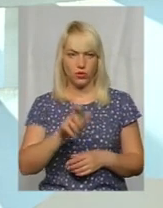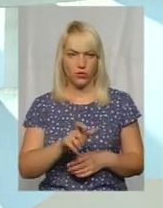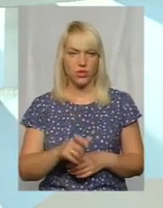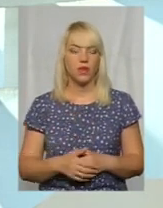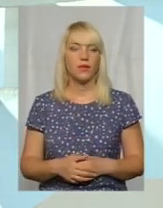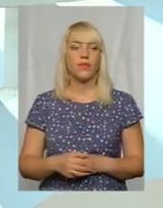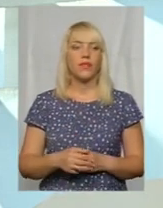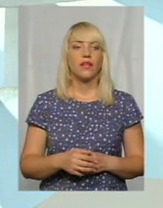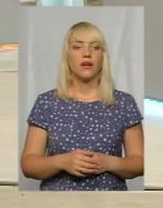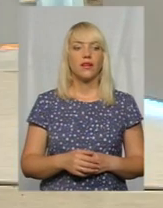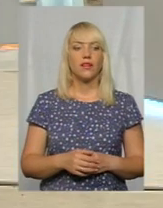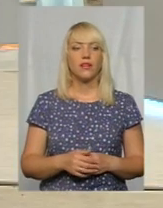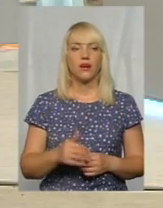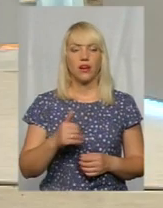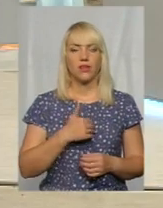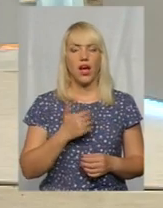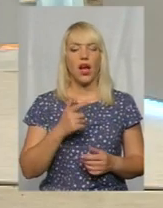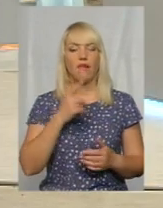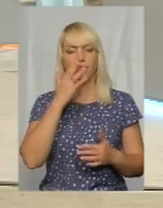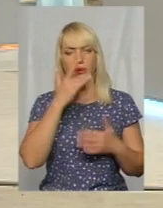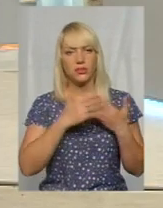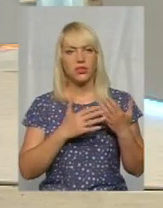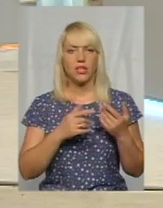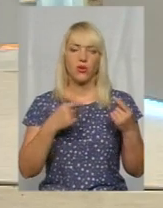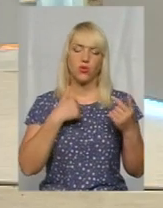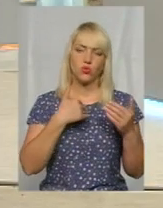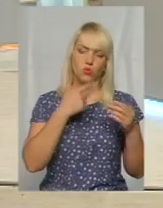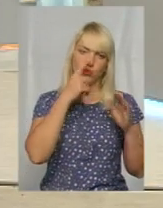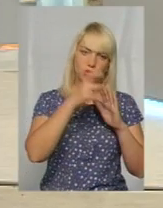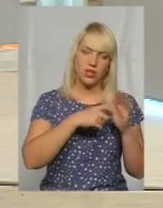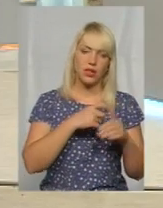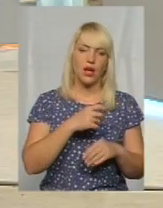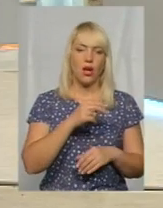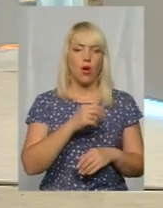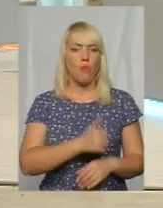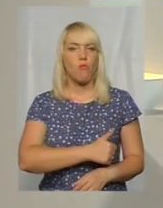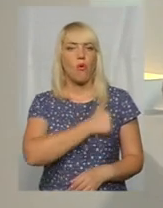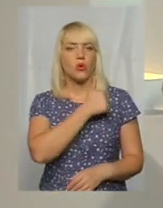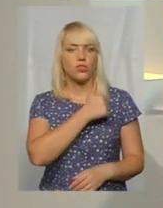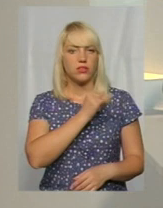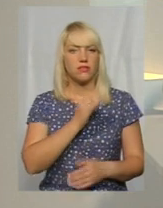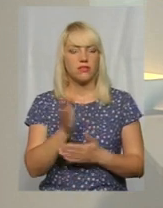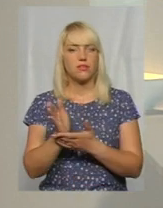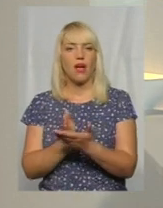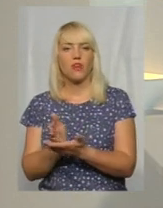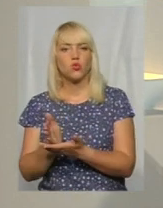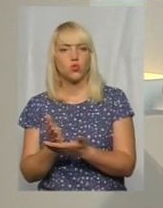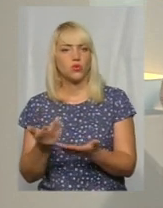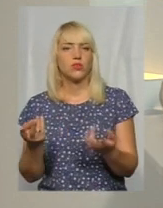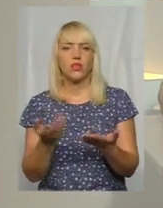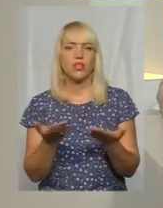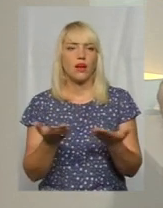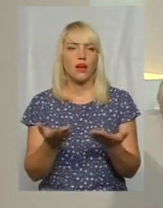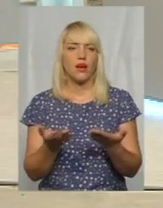знаєте, хотілося, щоб... Що я уточню, а заслужені донори України і почесні, яка між ними різниця в кількості здачі крові чи